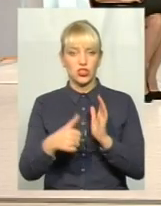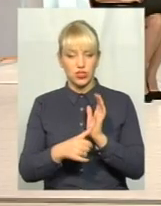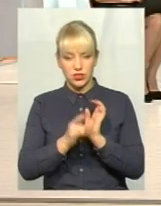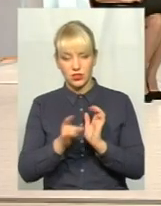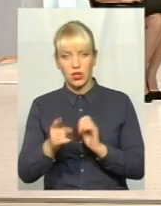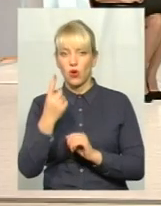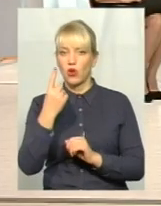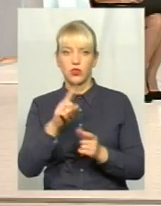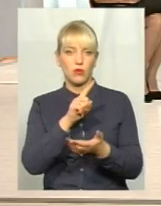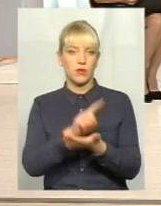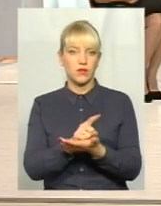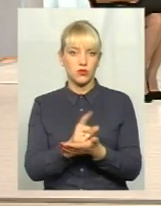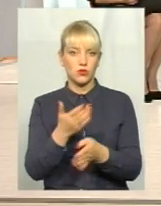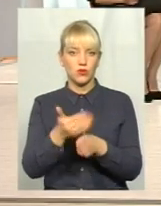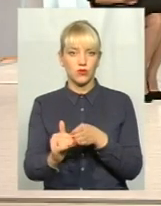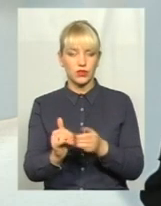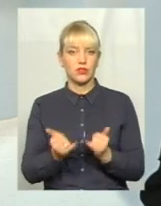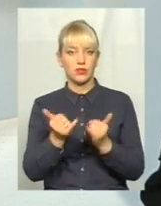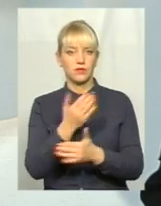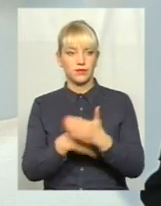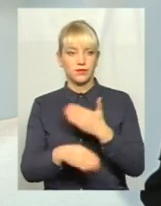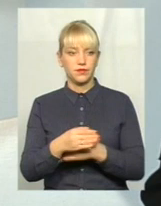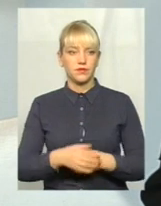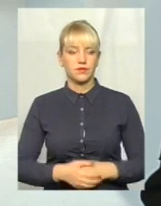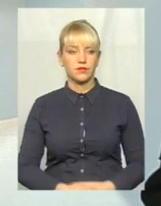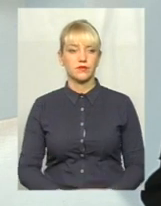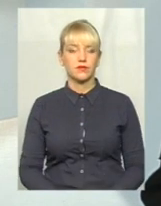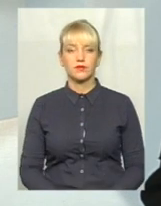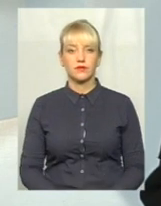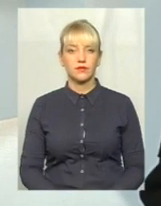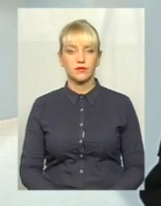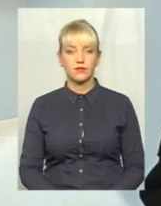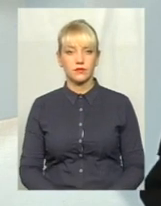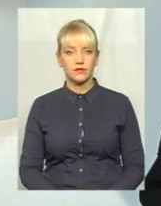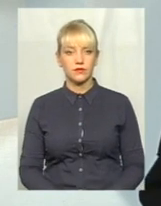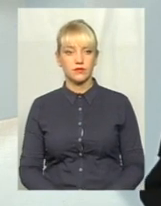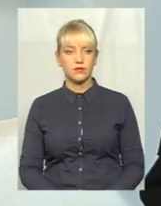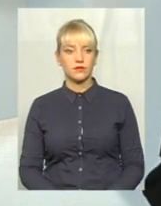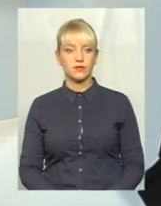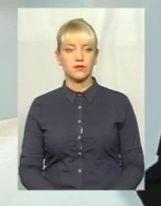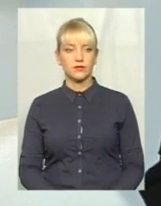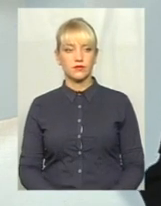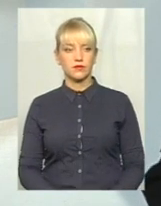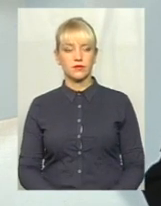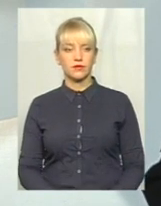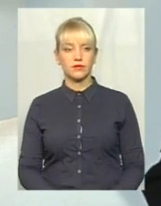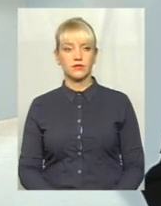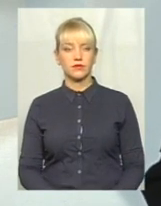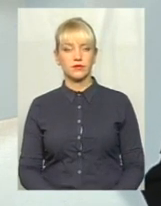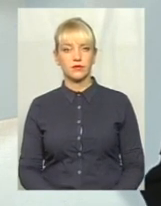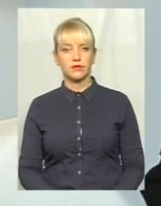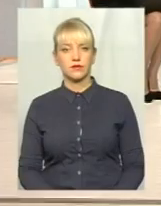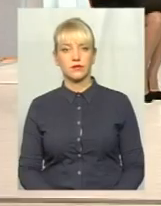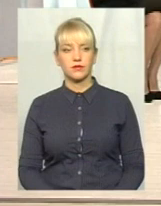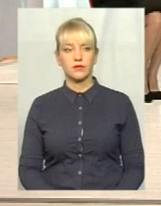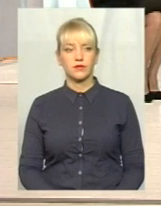має бути одне обов'язково облаштоване для таких людей. Ну, і цей проєкт ми піднімемо.